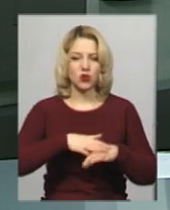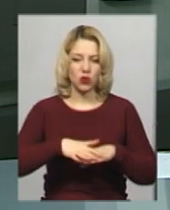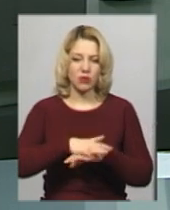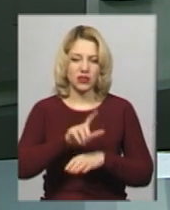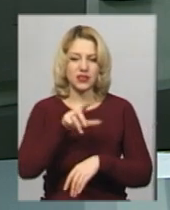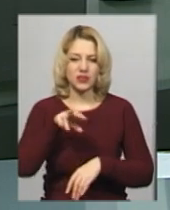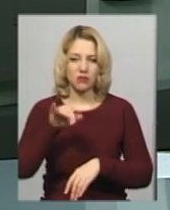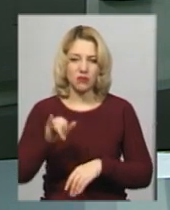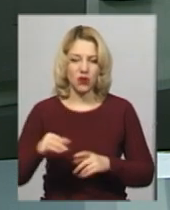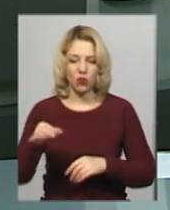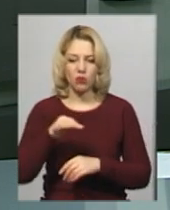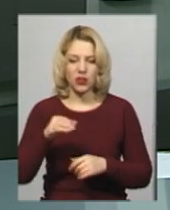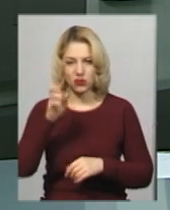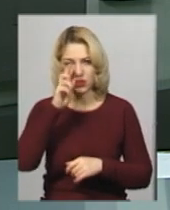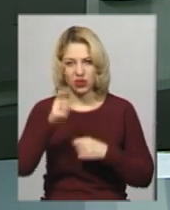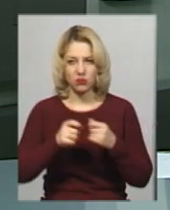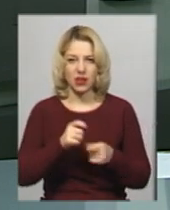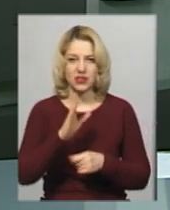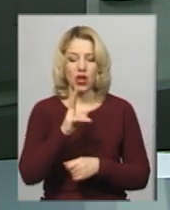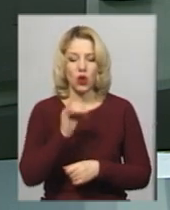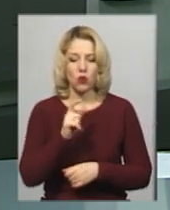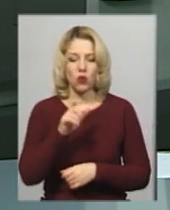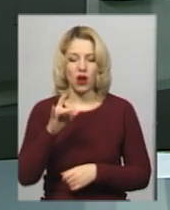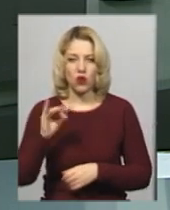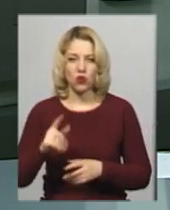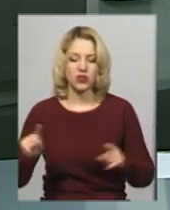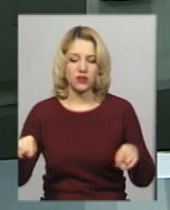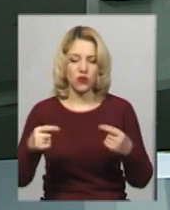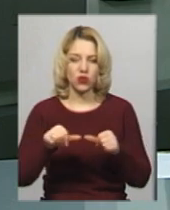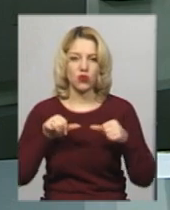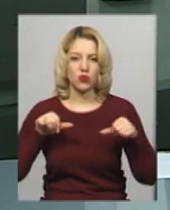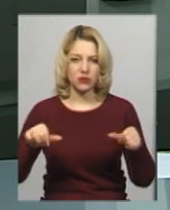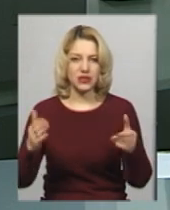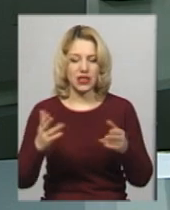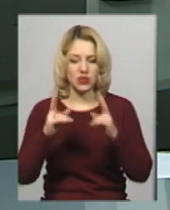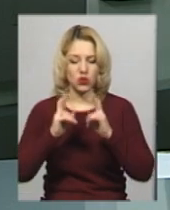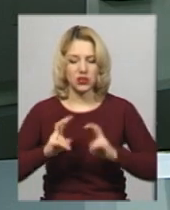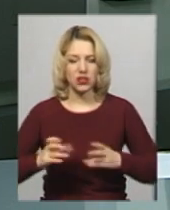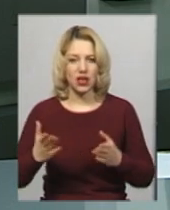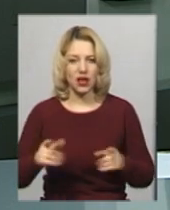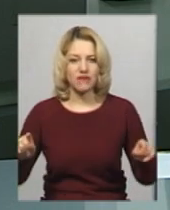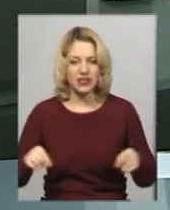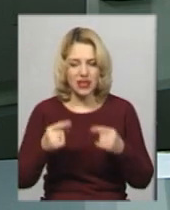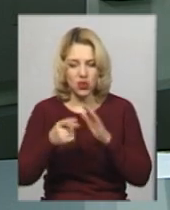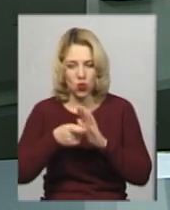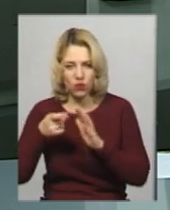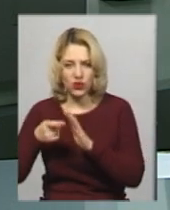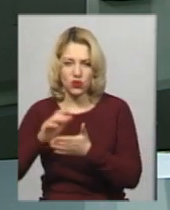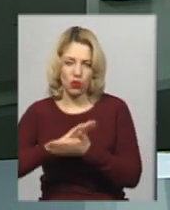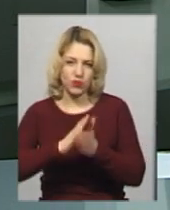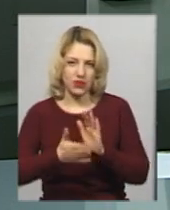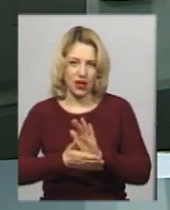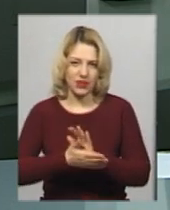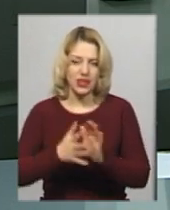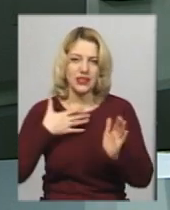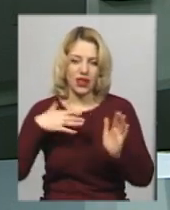обласного управління Держпраці Вікторія Кухарук, створено комісію з розслідування, яка встановить обставини та причини загибелі будівельника.